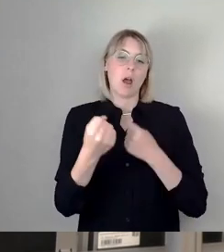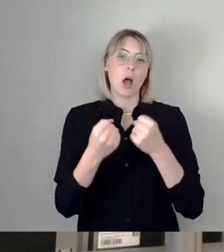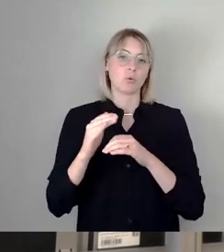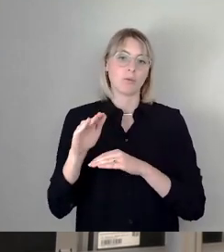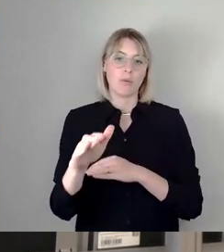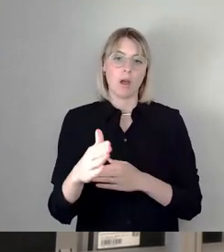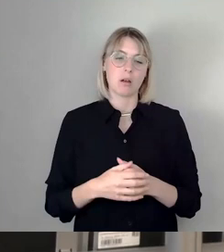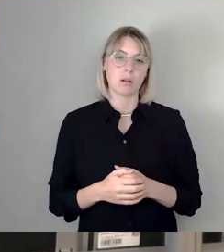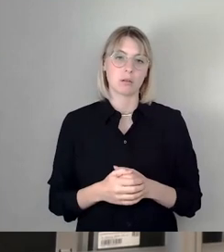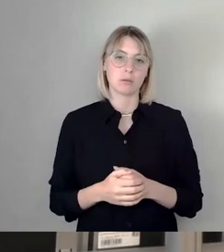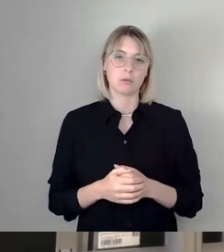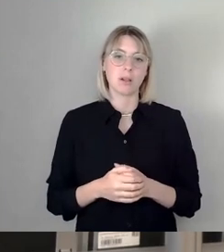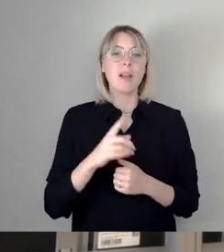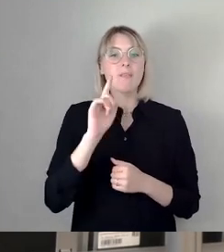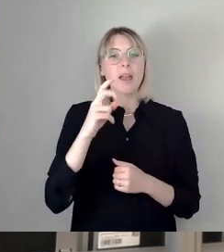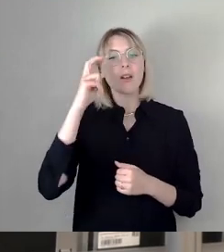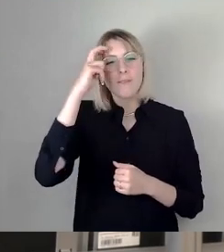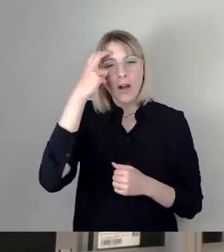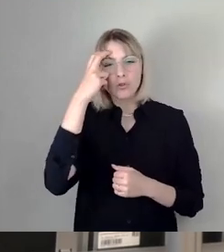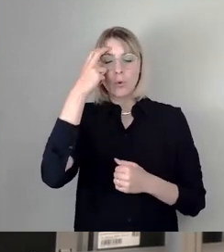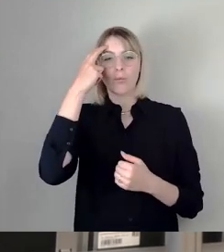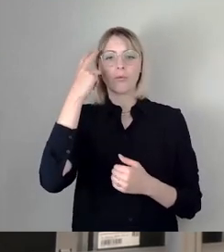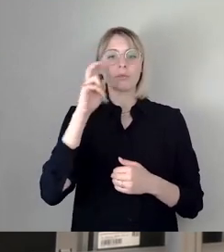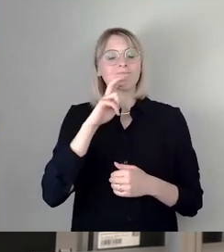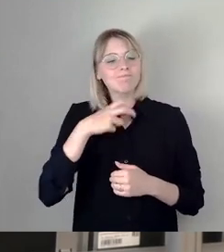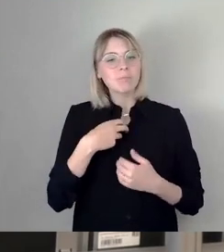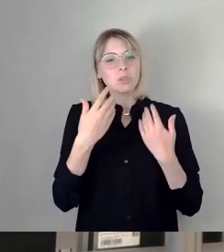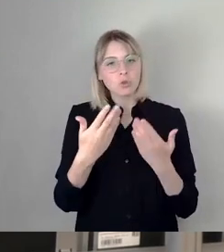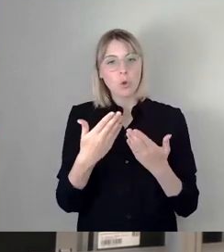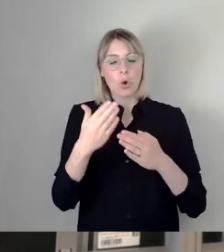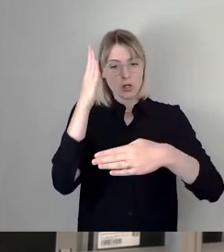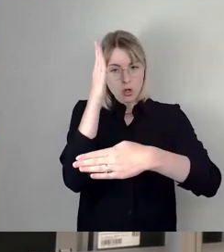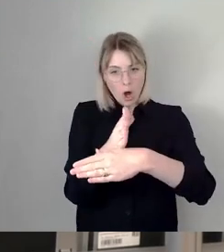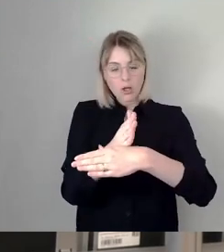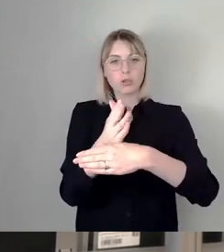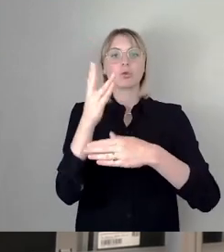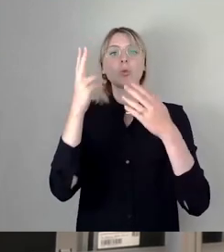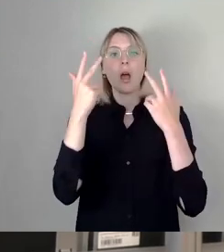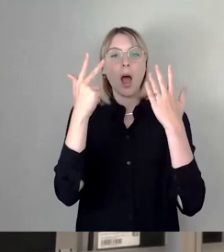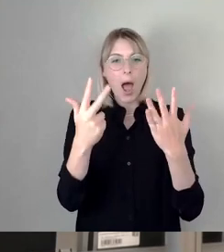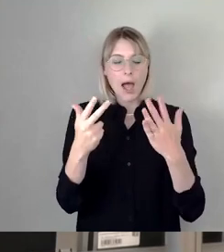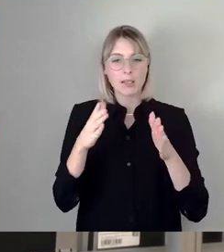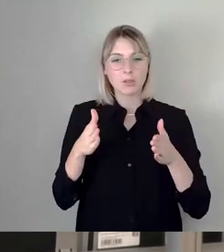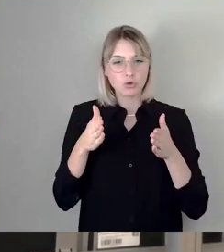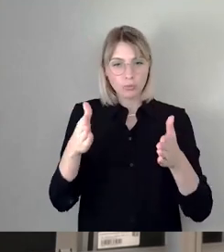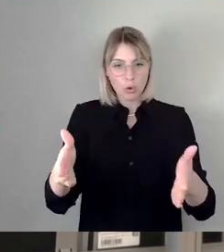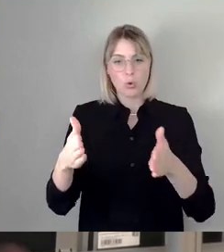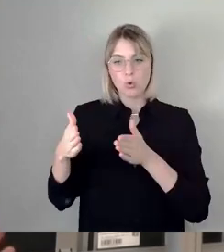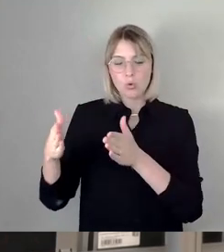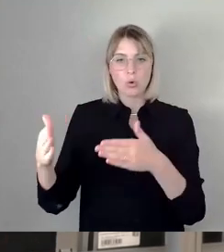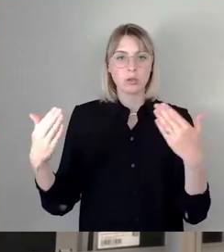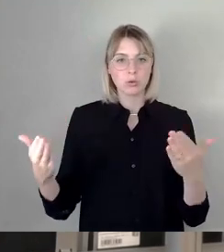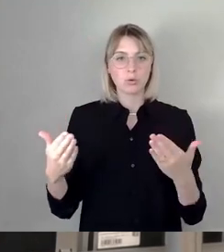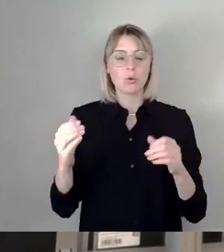Vernunft walten lassen, Sie haben eine Kreuzung mit acht Spuren, zwei geradeaus, zwei rechts, die Autos können da brumm, brumm drüber, eine